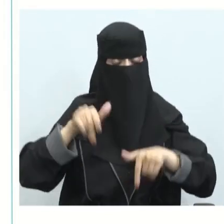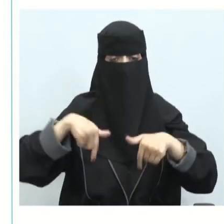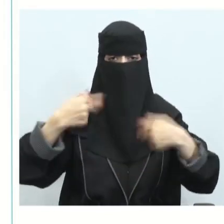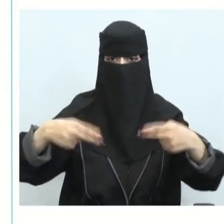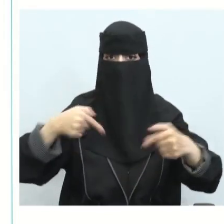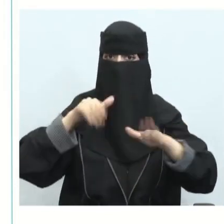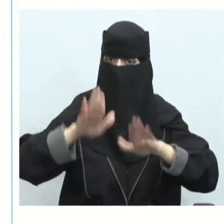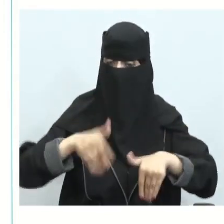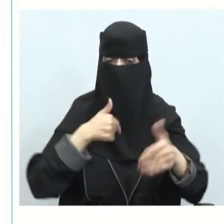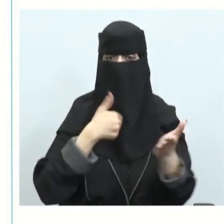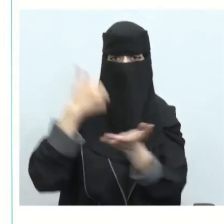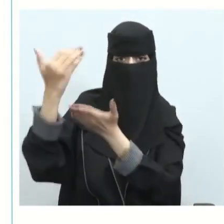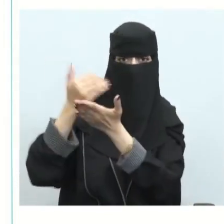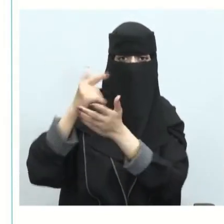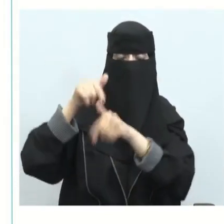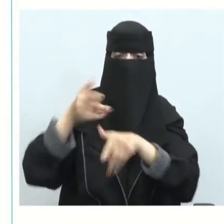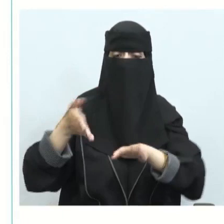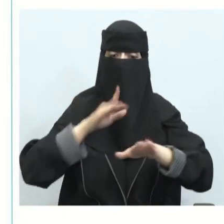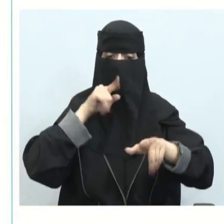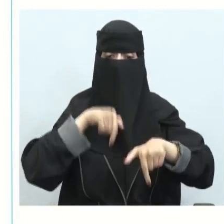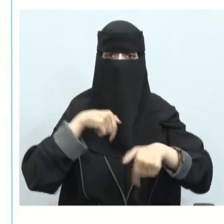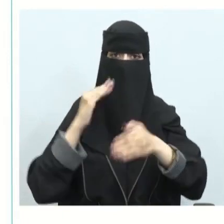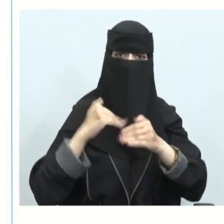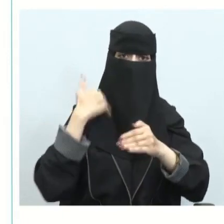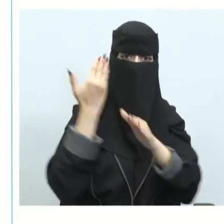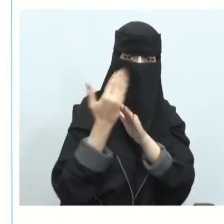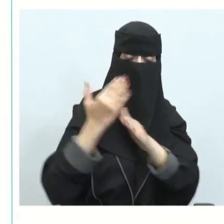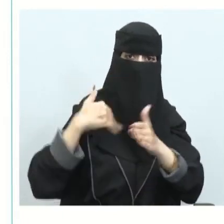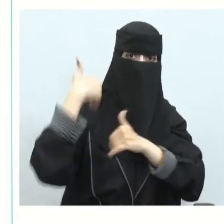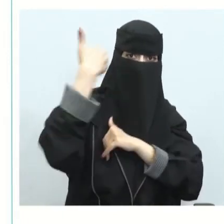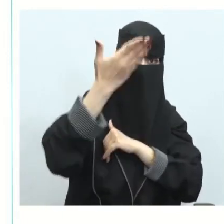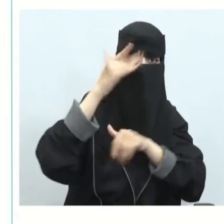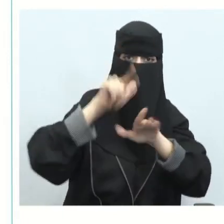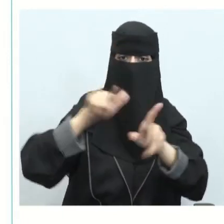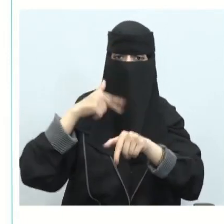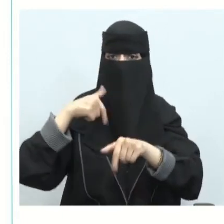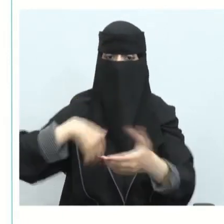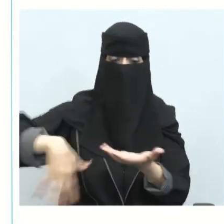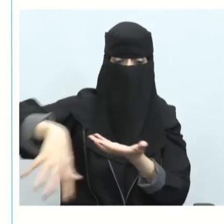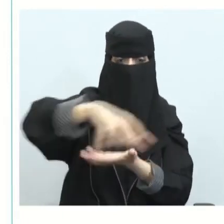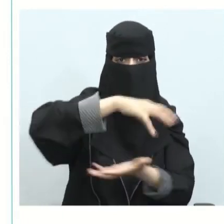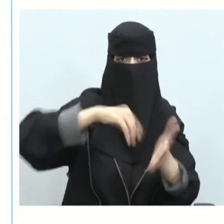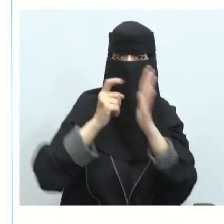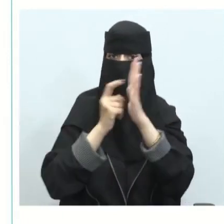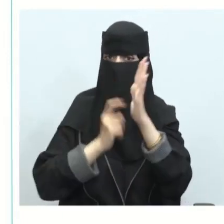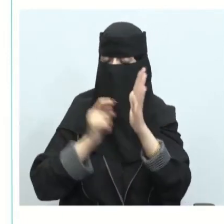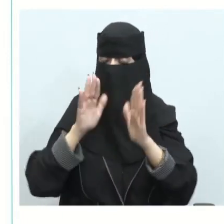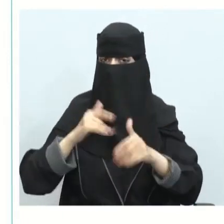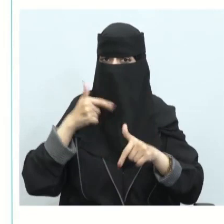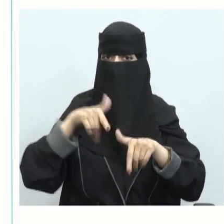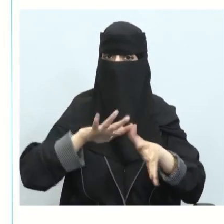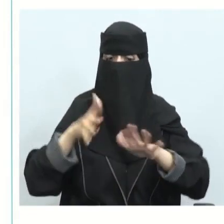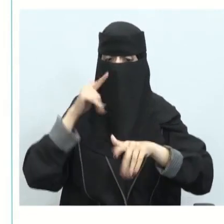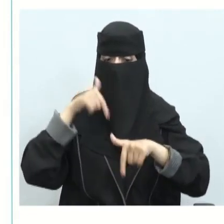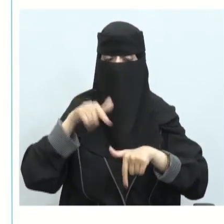توفر الموارد الخارجية ذكرنا ما يحيط بالفعالية والعوامل الخارجية ذكرنا القوانين المحيطة التي